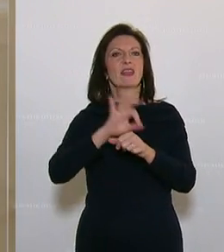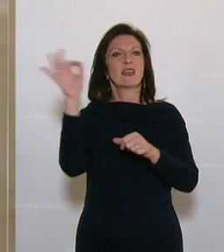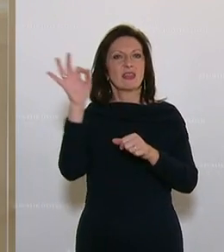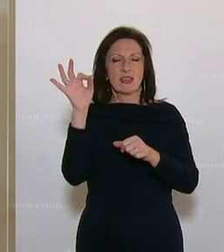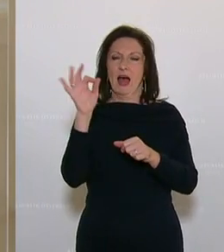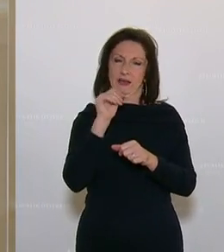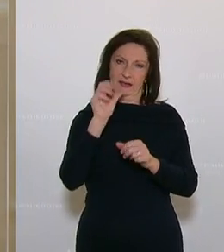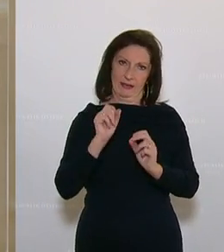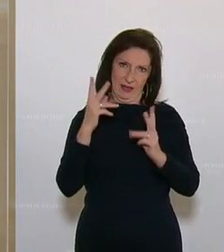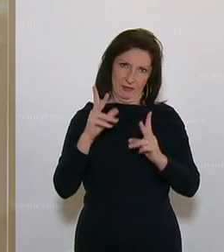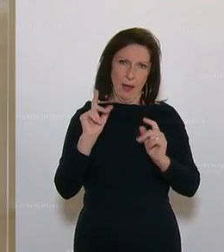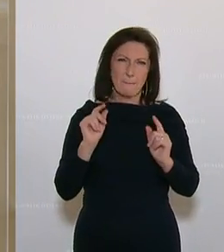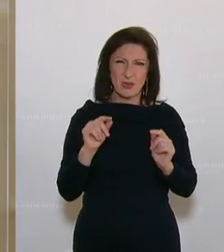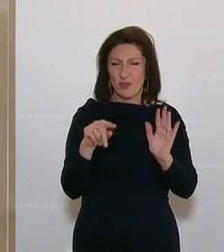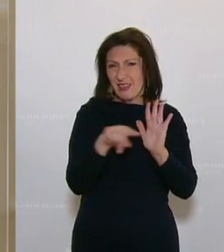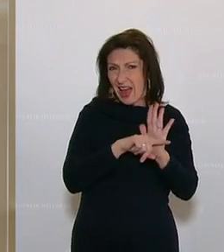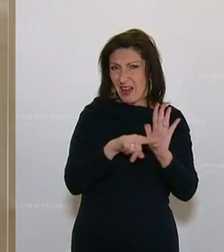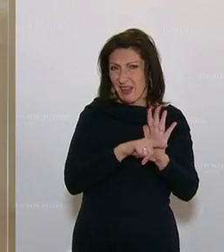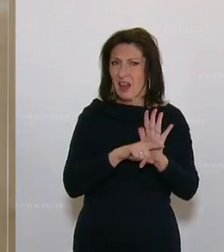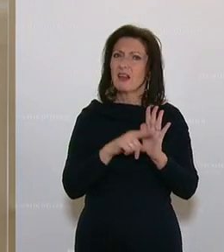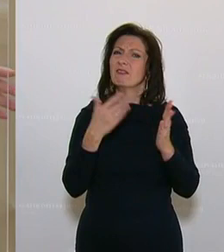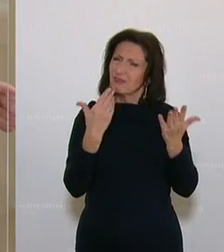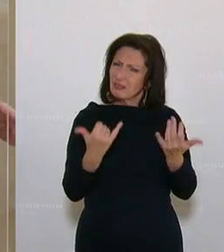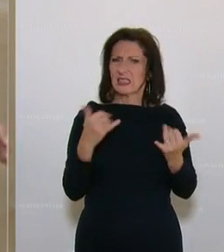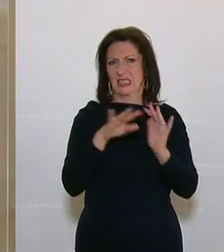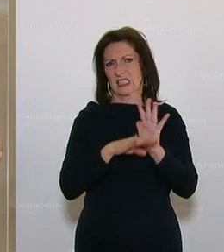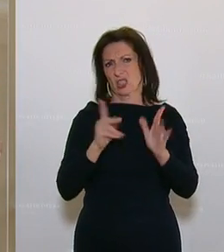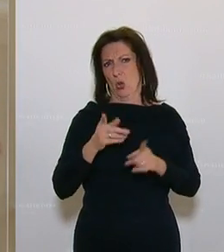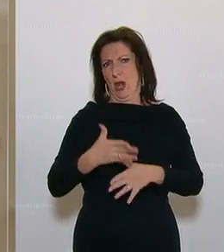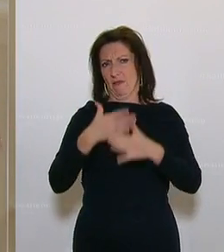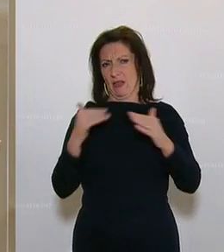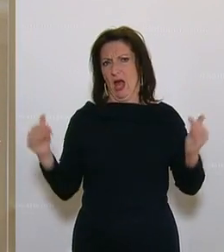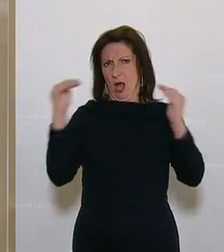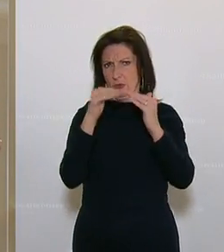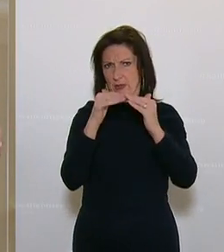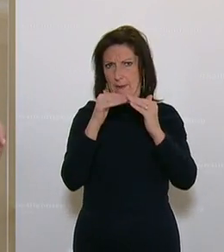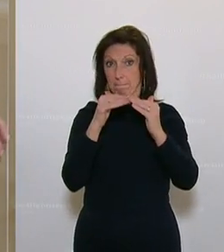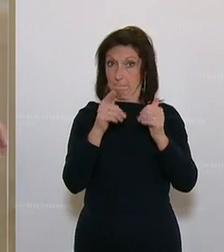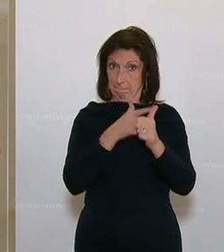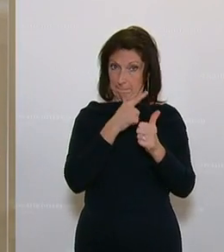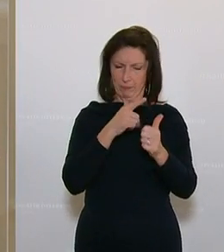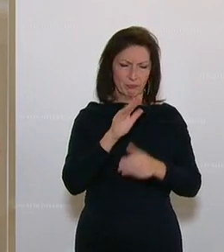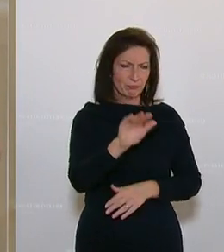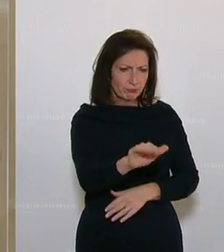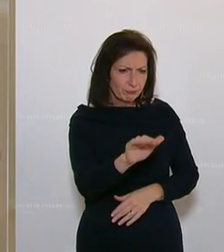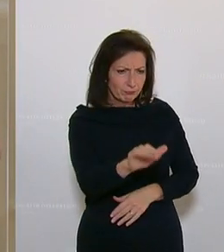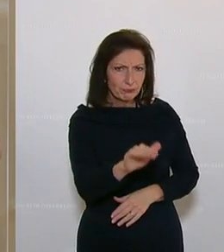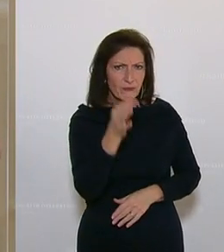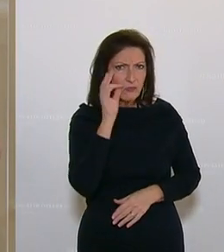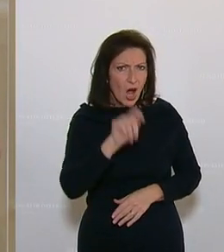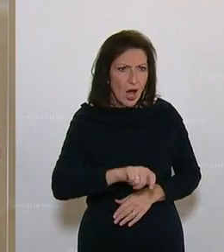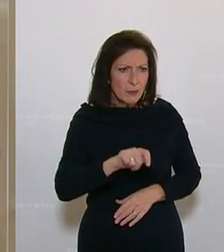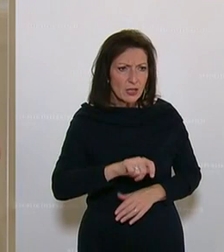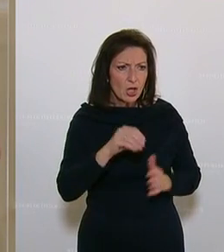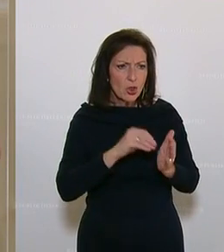Betracht. Also es sollen hier Nachteile ausgeglichen werden. Des Weiteren bringe ich den Entschließungsantrag... Abgeordnete, das sind